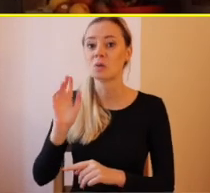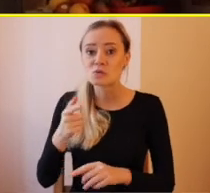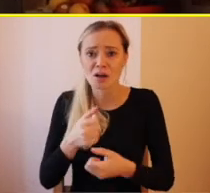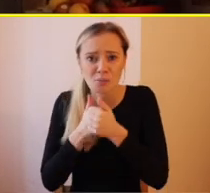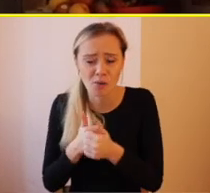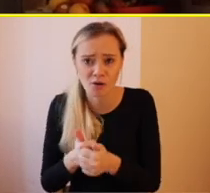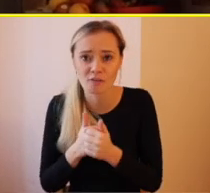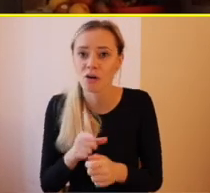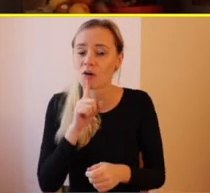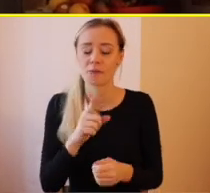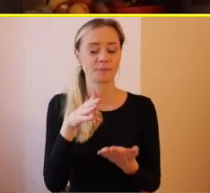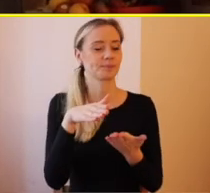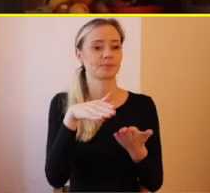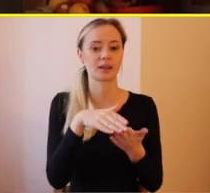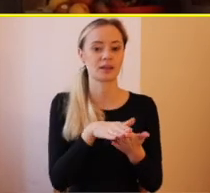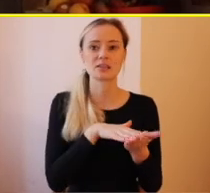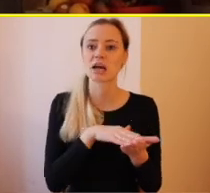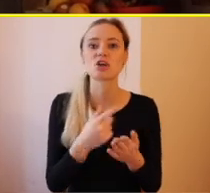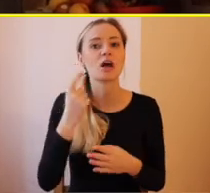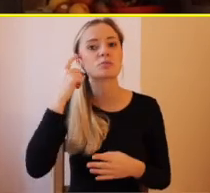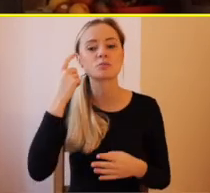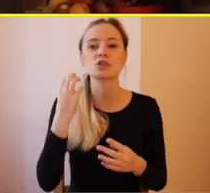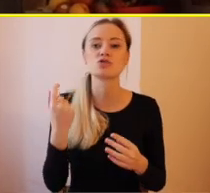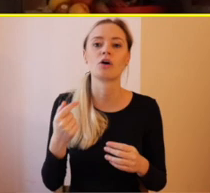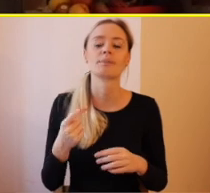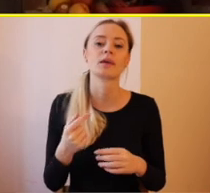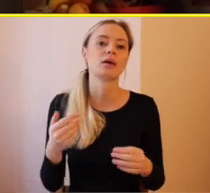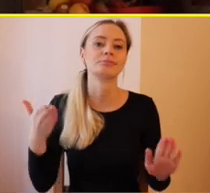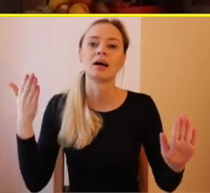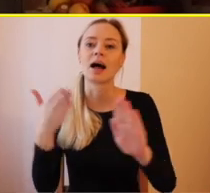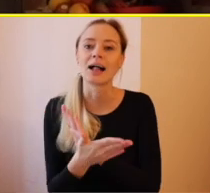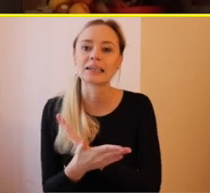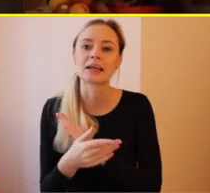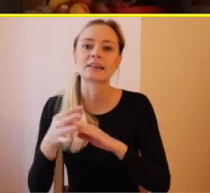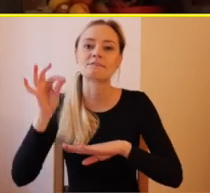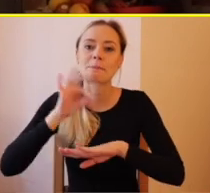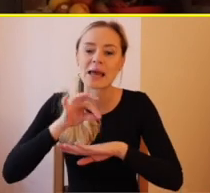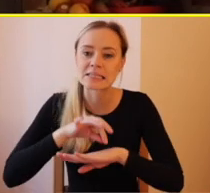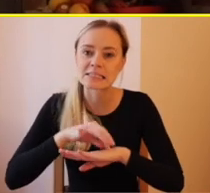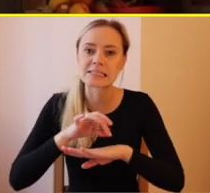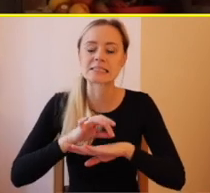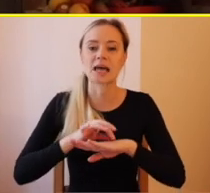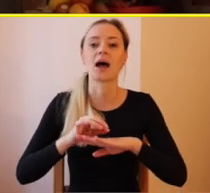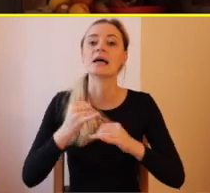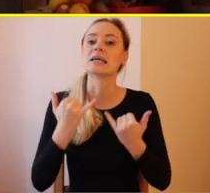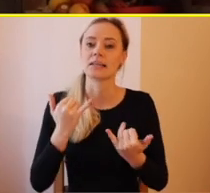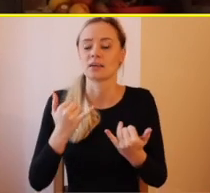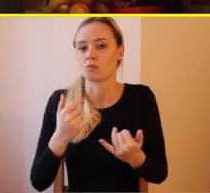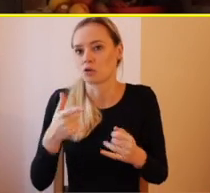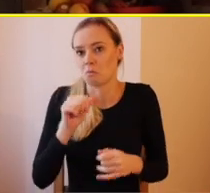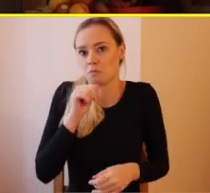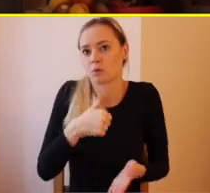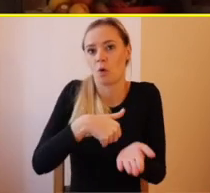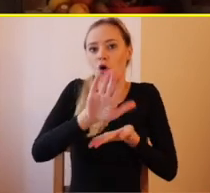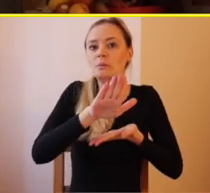začiatku sa tu veľmi nebrala do úvahy nejaká alternatívna medicína. Teraz je to už trošku lepšie,